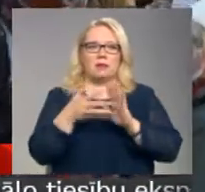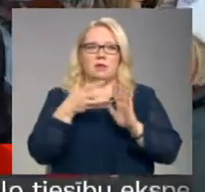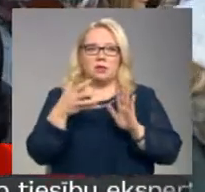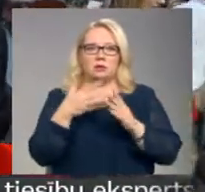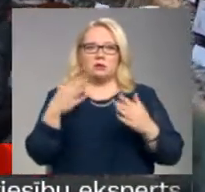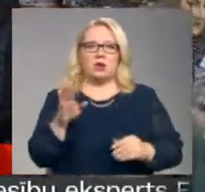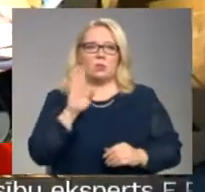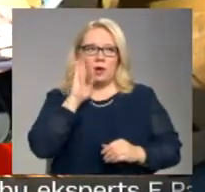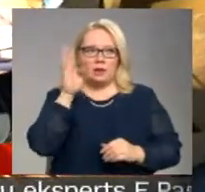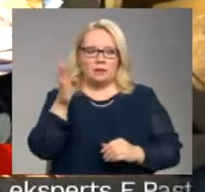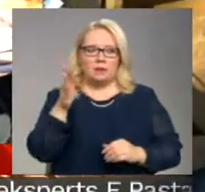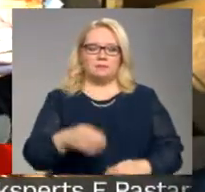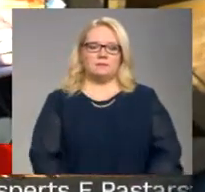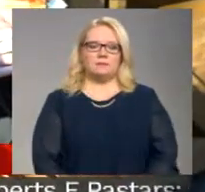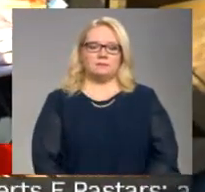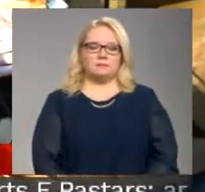paša rīta.